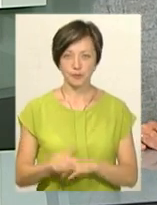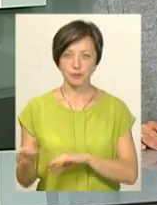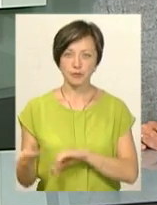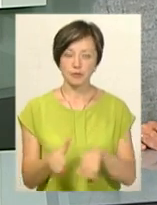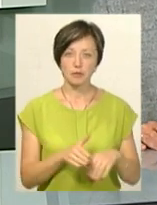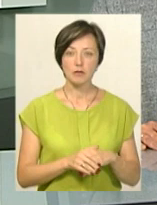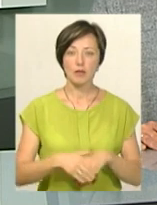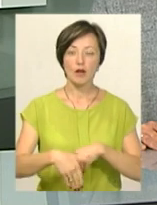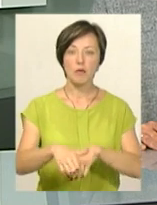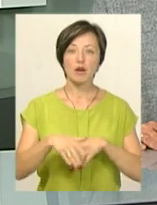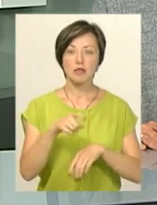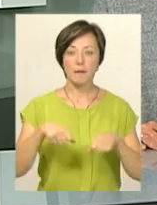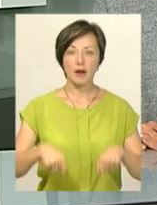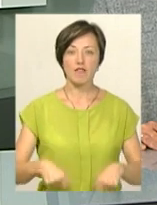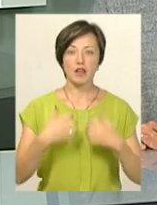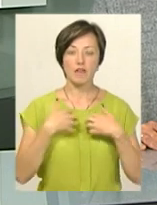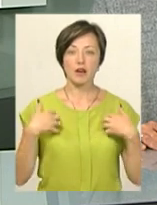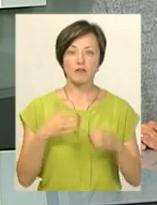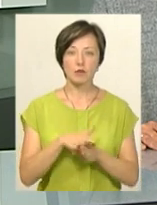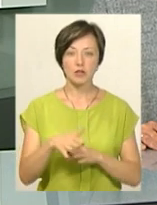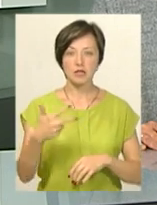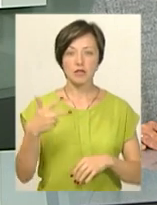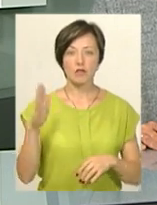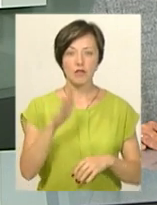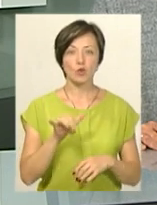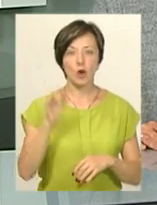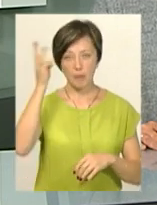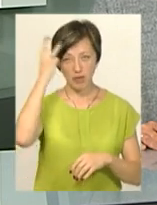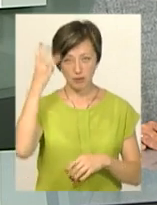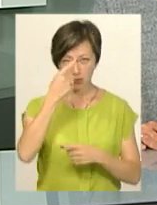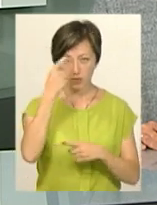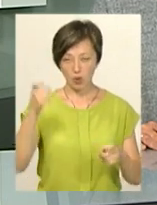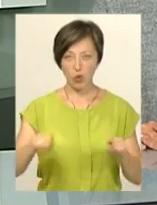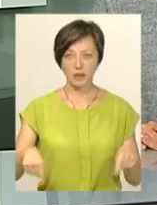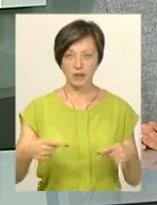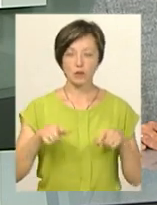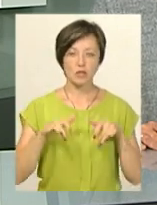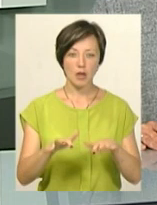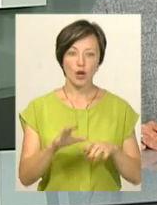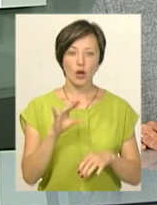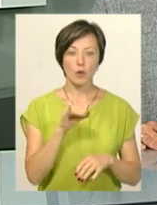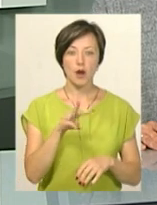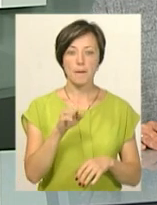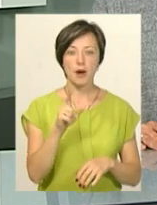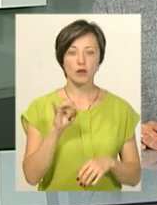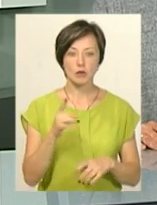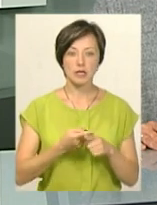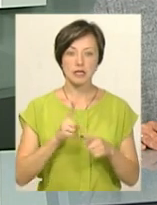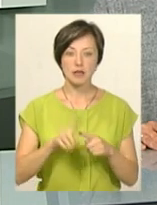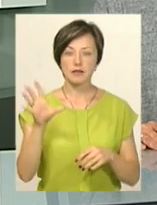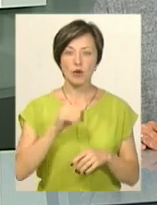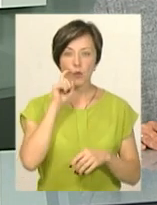Марш за права тварин відбудеться 30 вересня у Хмельницькому, повідомляє організатор заходу Юлія Мазур. Це